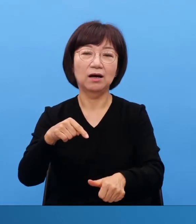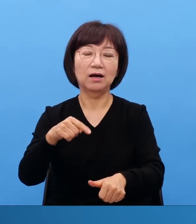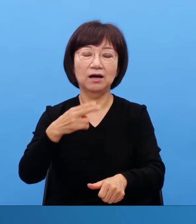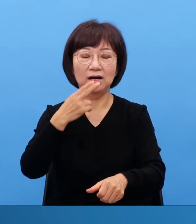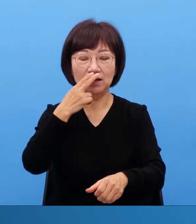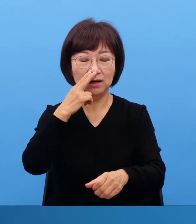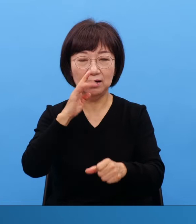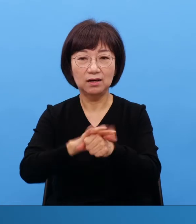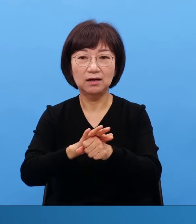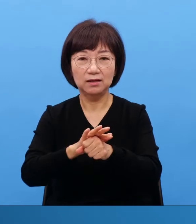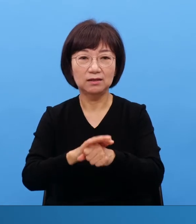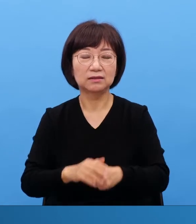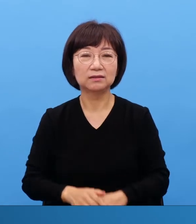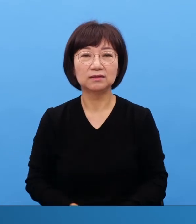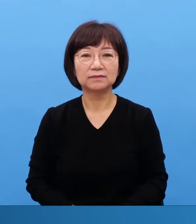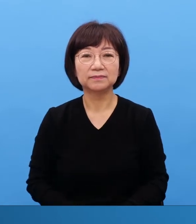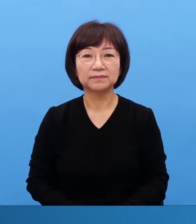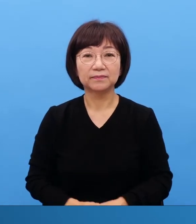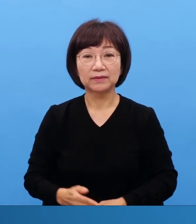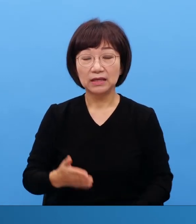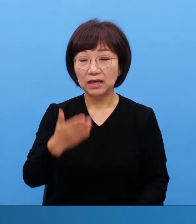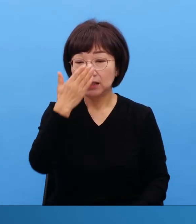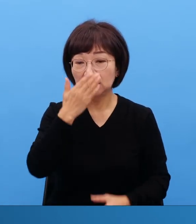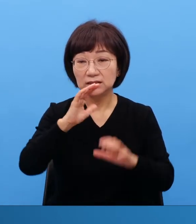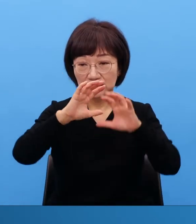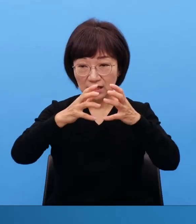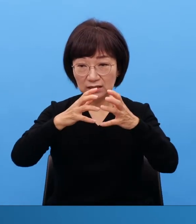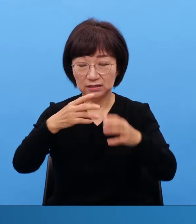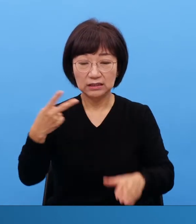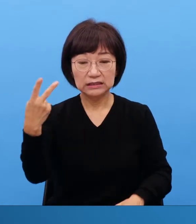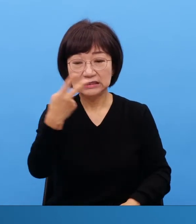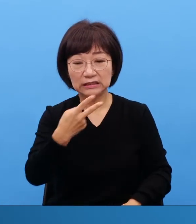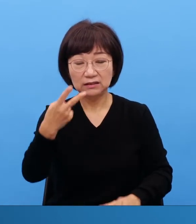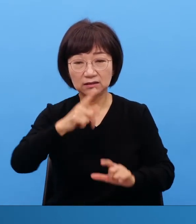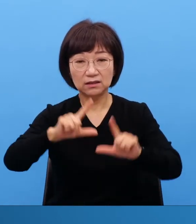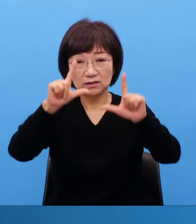당연히 이스라엘은 2000년동안 저주를 받아야 돼요